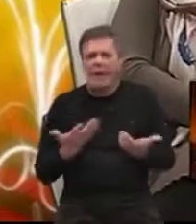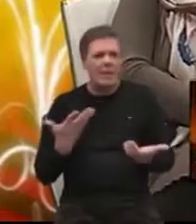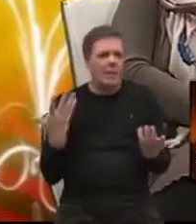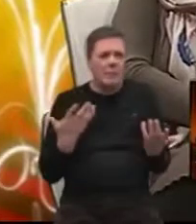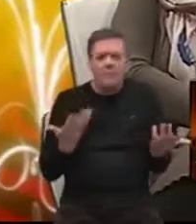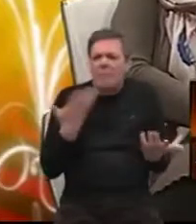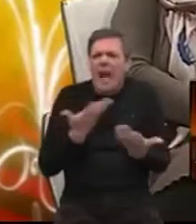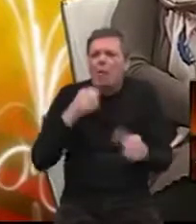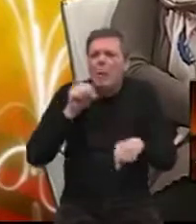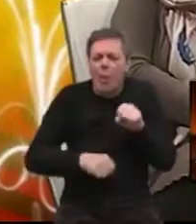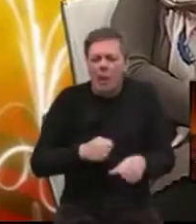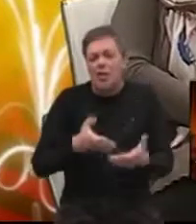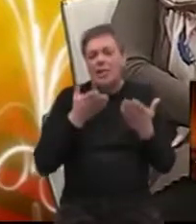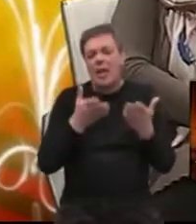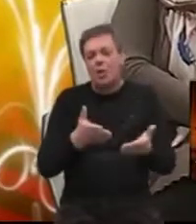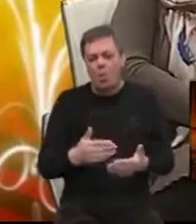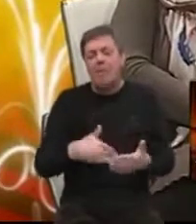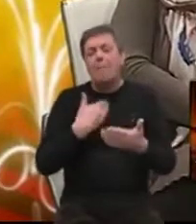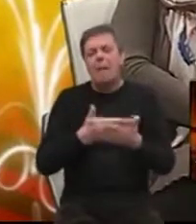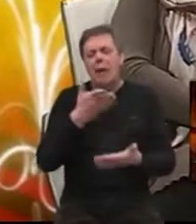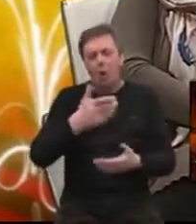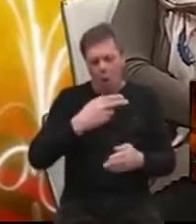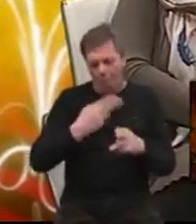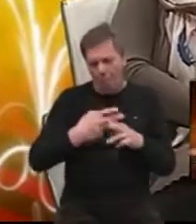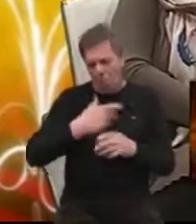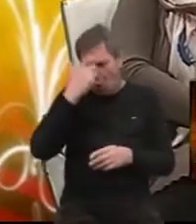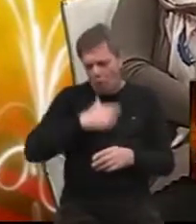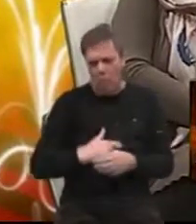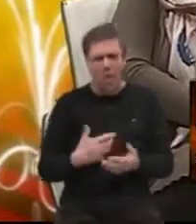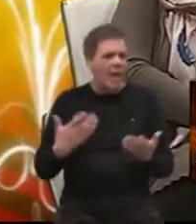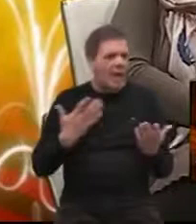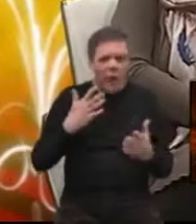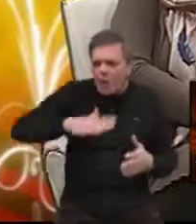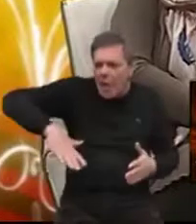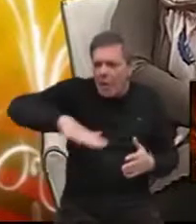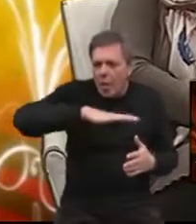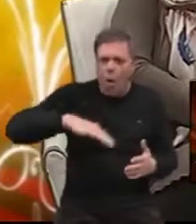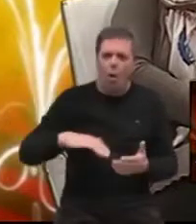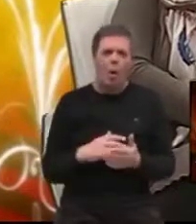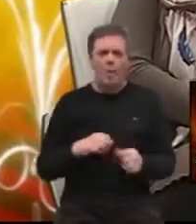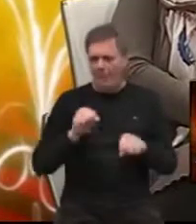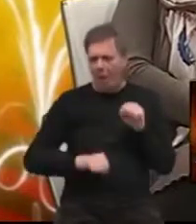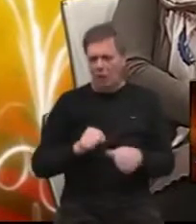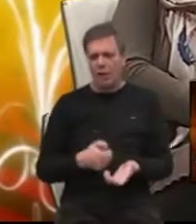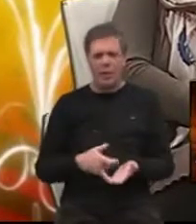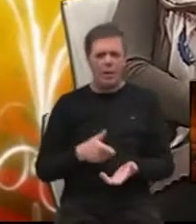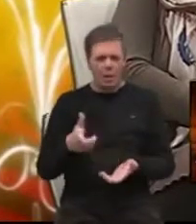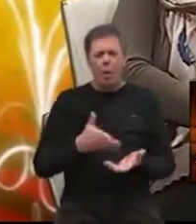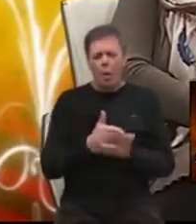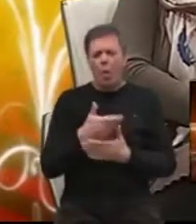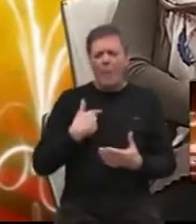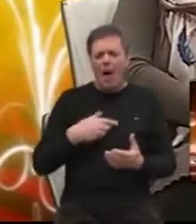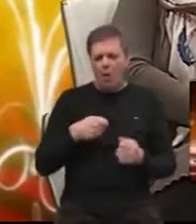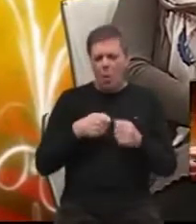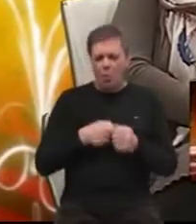ponašati sa tom i prema toj oboljeloj osobi. Kako će se okolina. Znači, to je ono šta je uloga naše